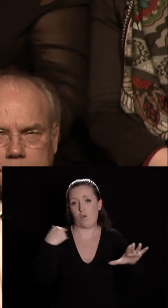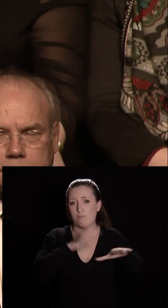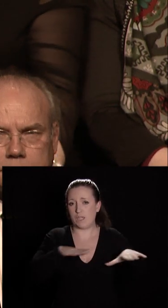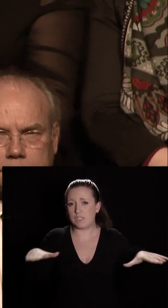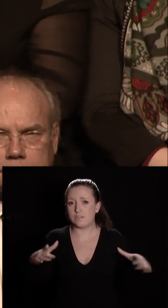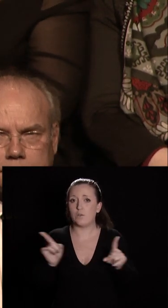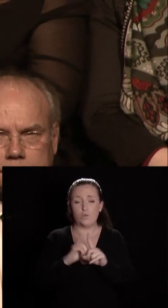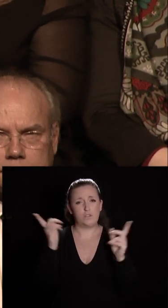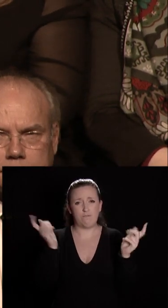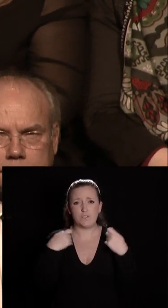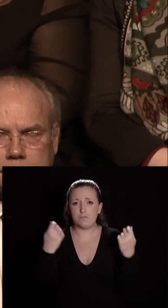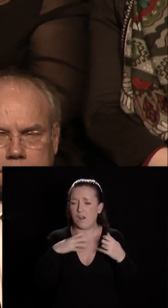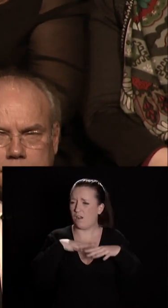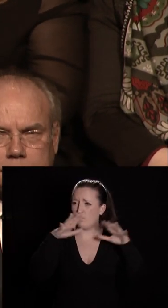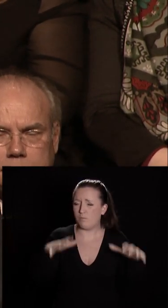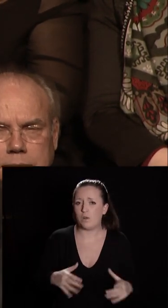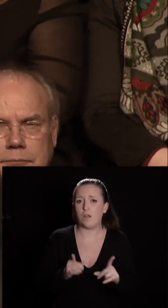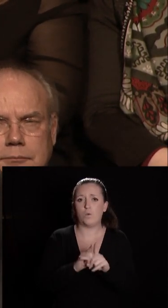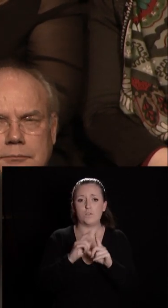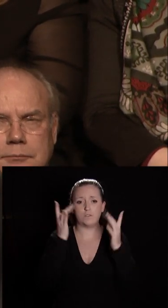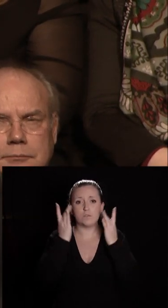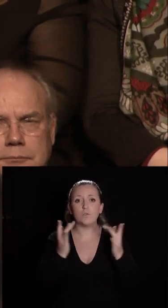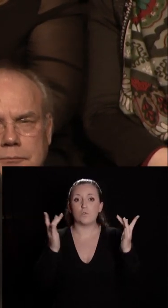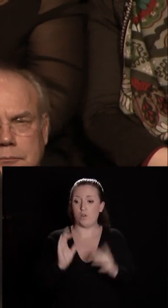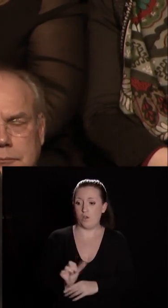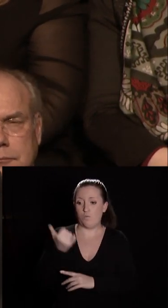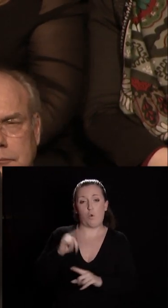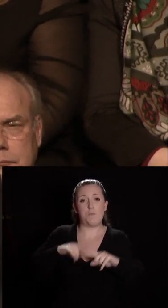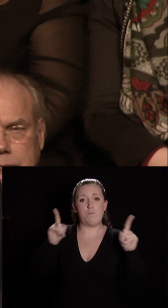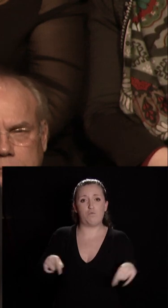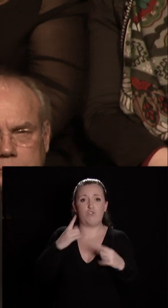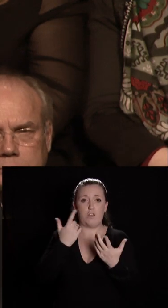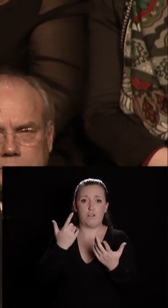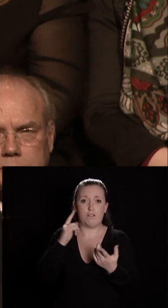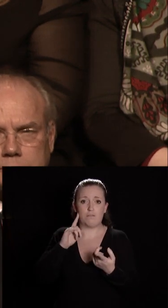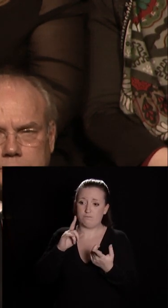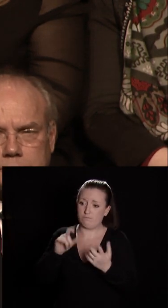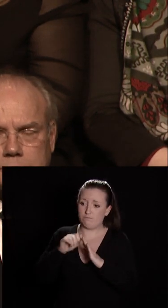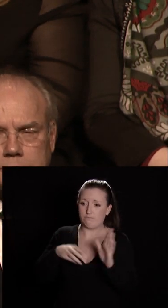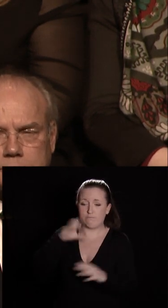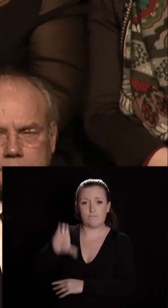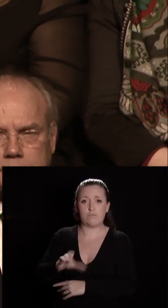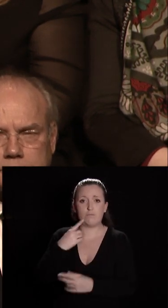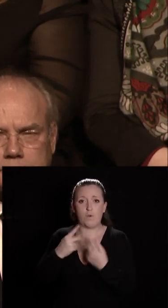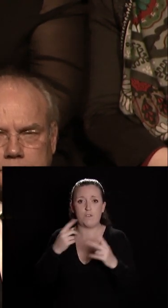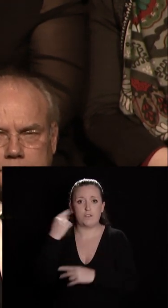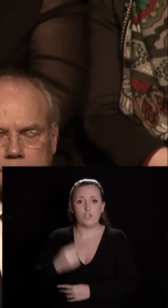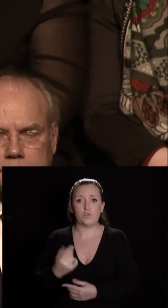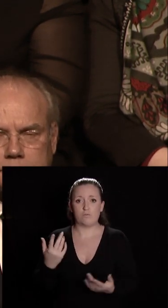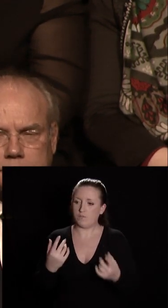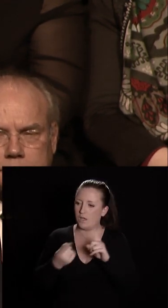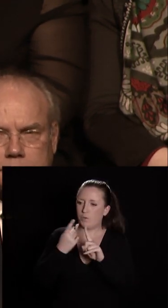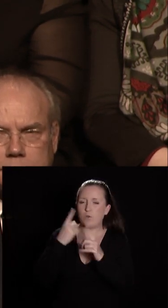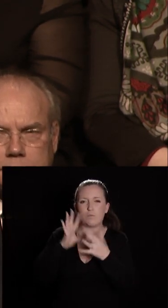festivals nous en avons la culture est le premier budget de la ville de Dijon un élément essentiel de la cohésion